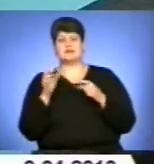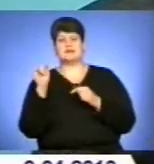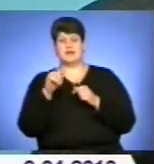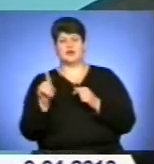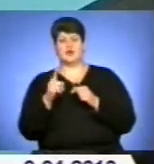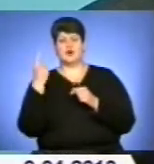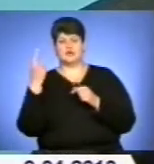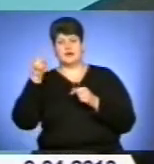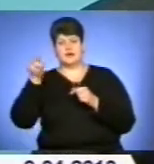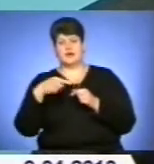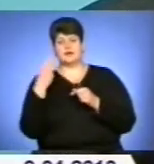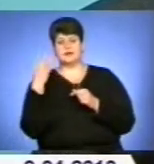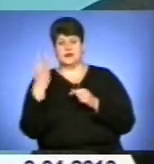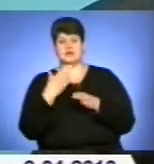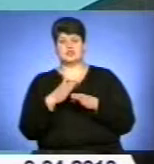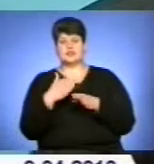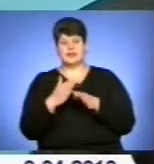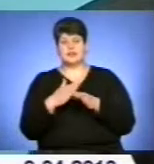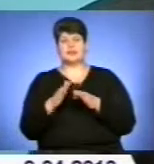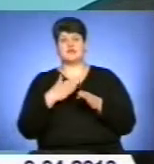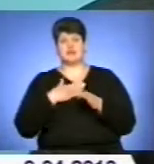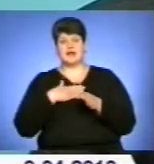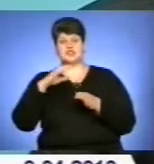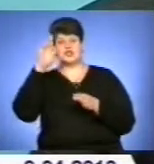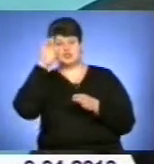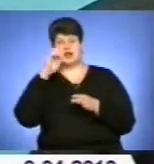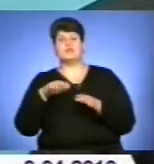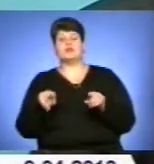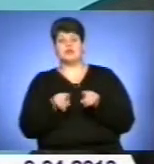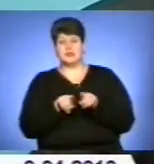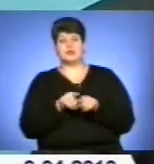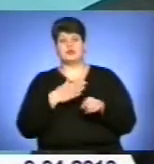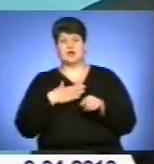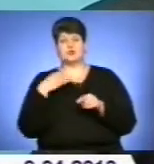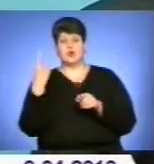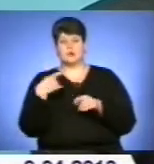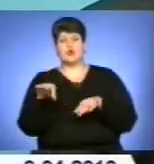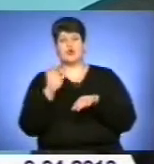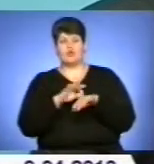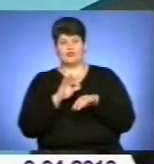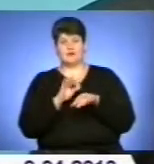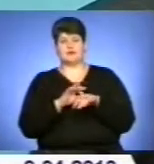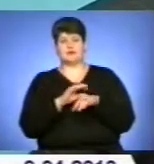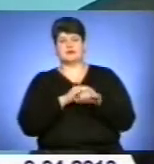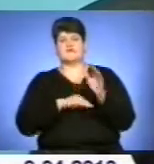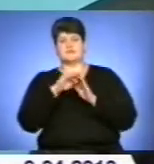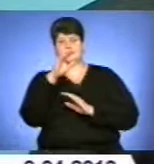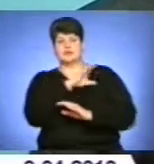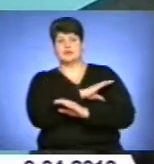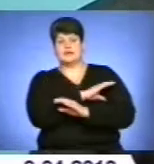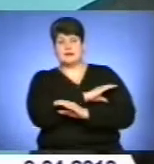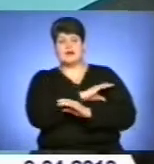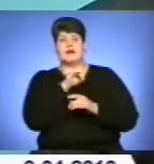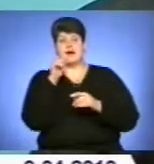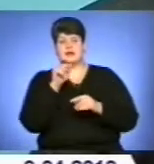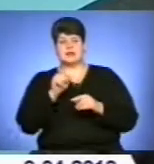третя частина населення як в нашій державі, так і в нашій області практично хворіє на дану патологію, а її наявність